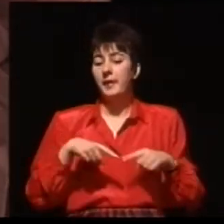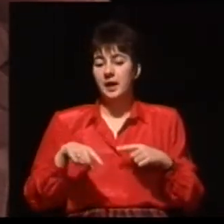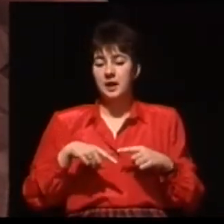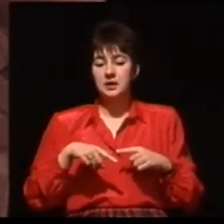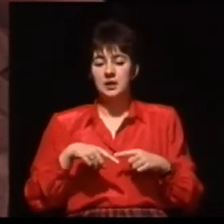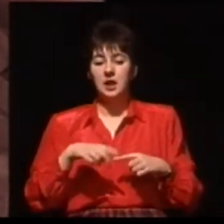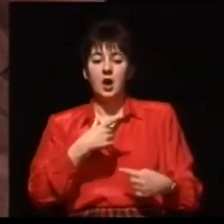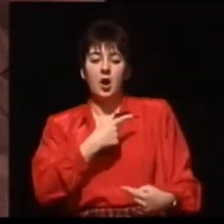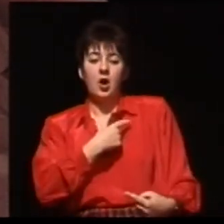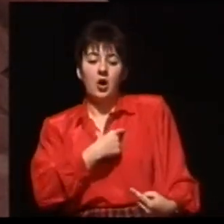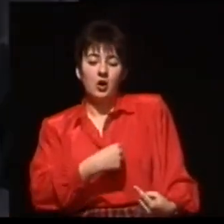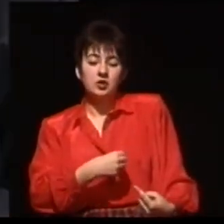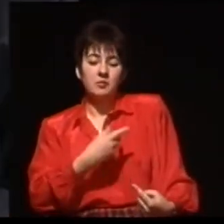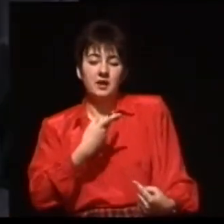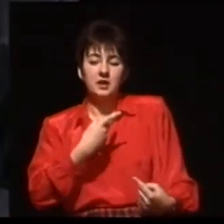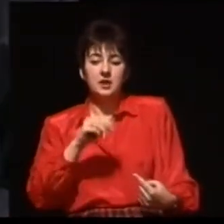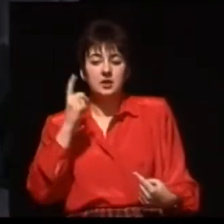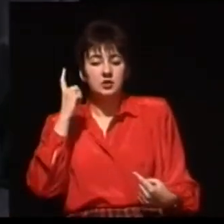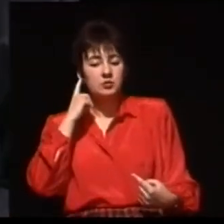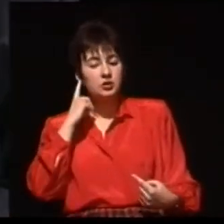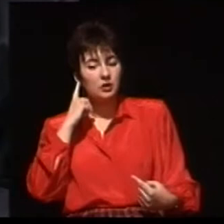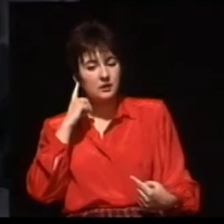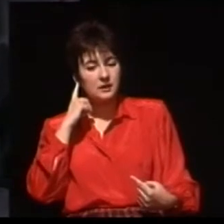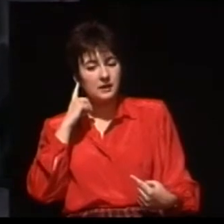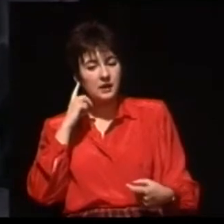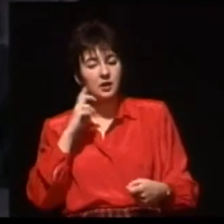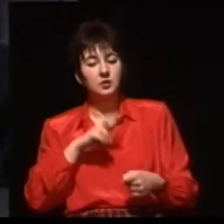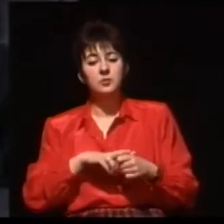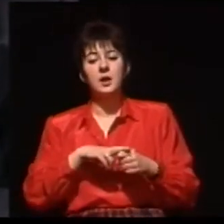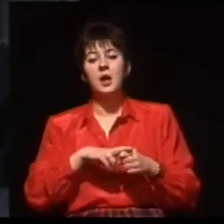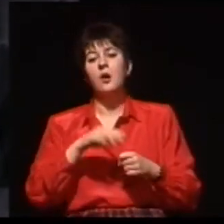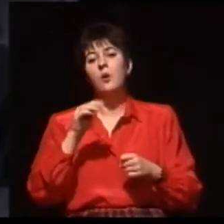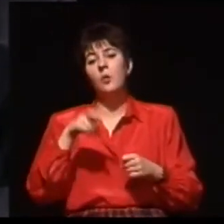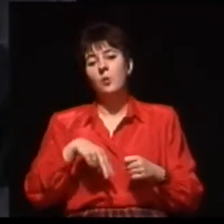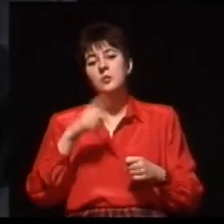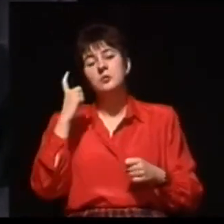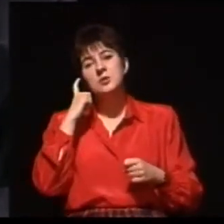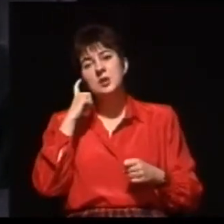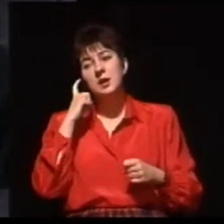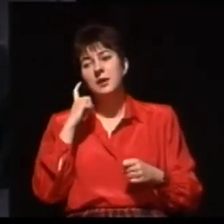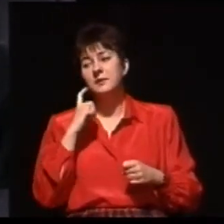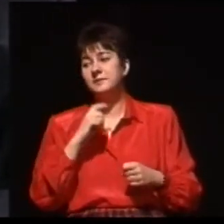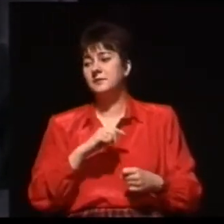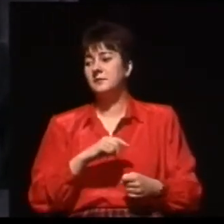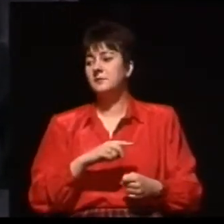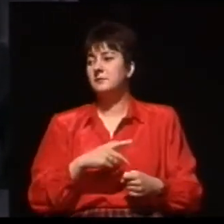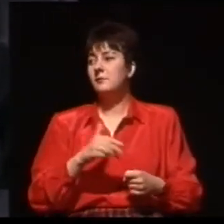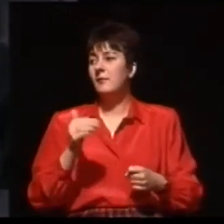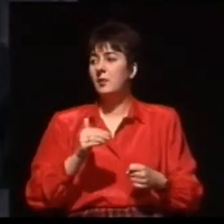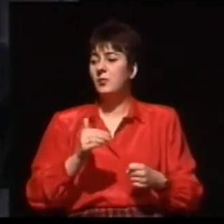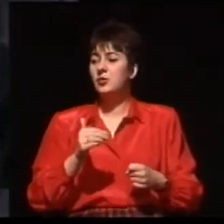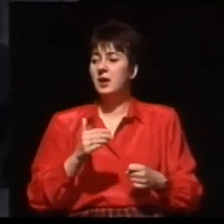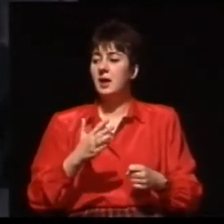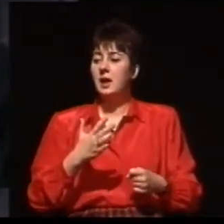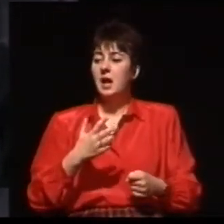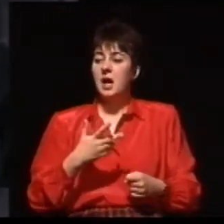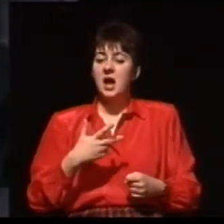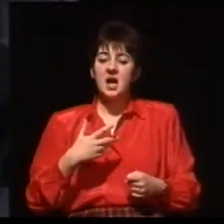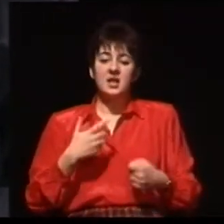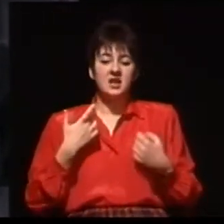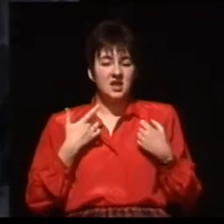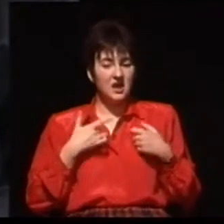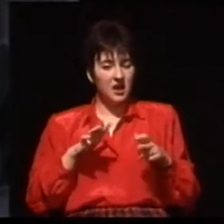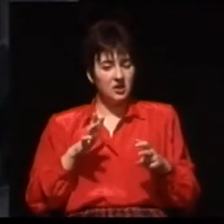i to problem dotyczący tych osób, które nigdy nie słyszały wcześniej. A wiemy, że tutaj